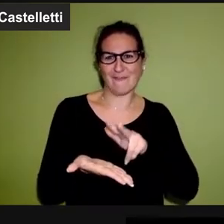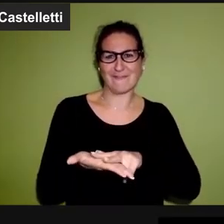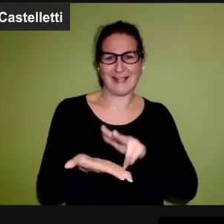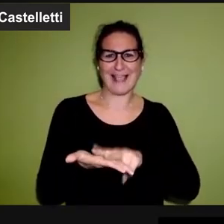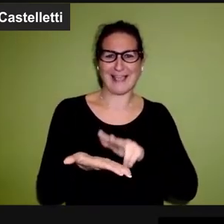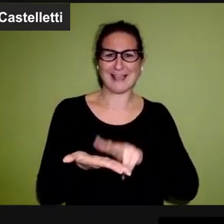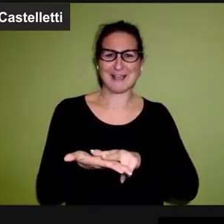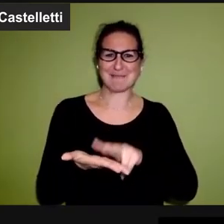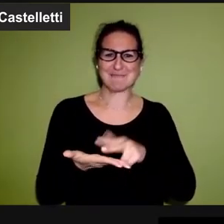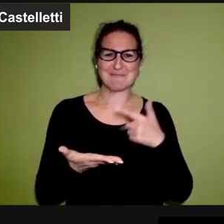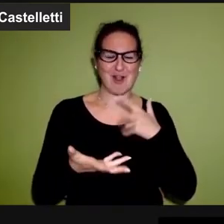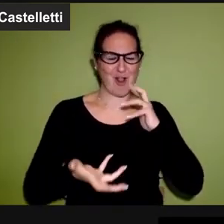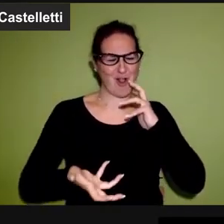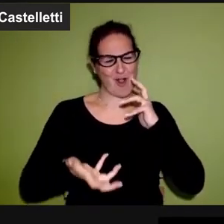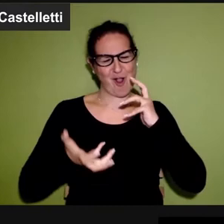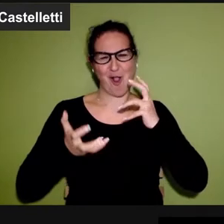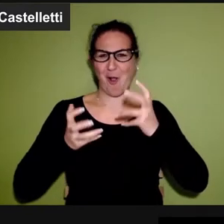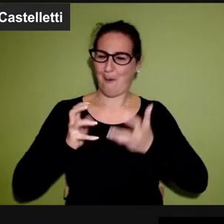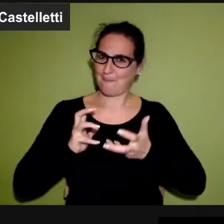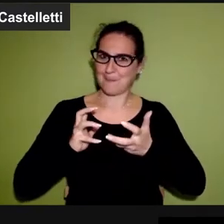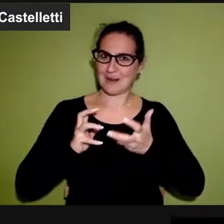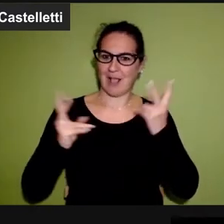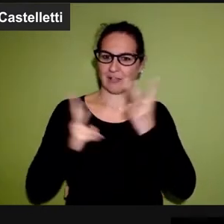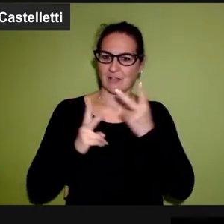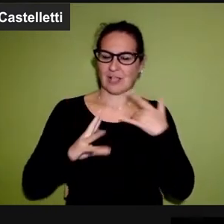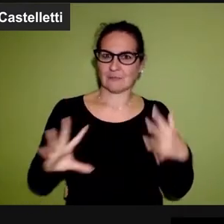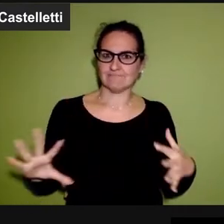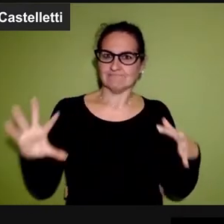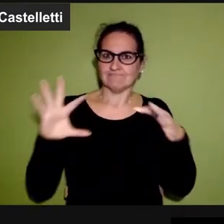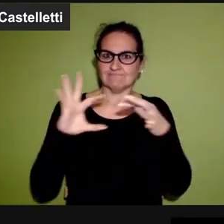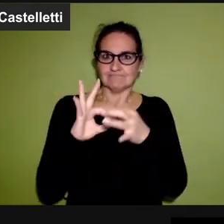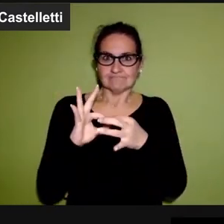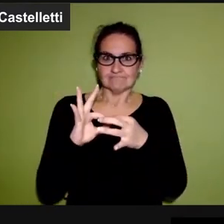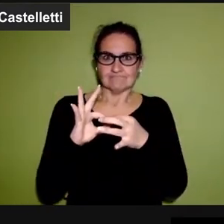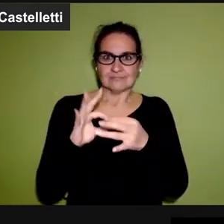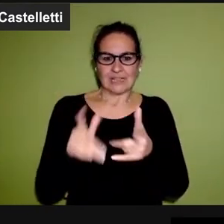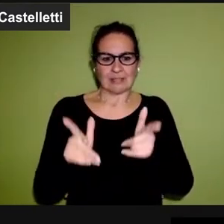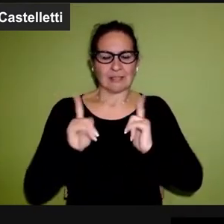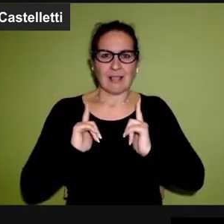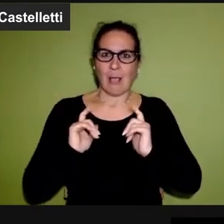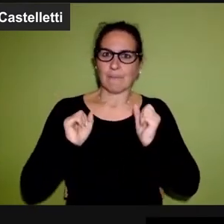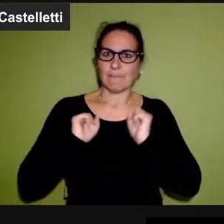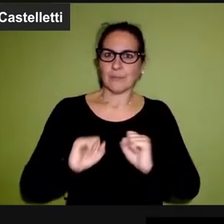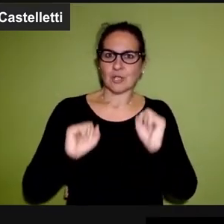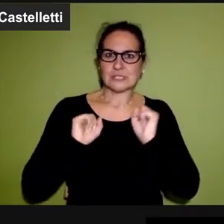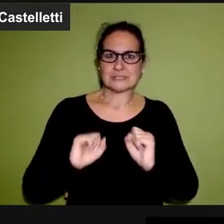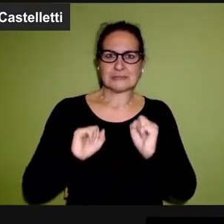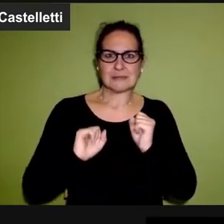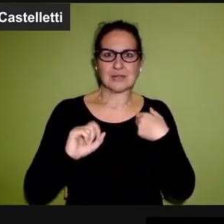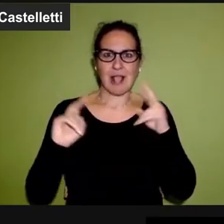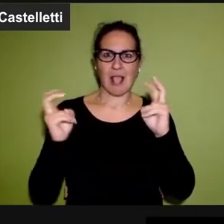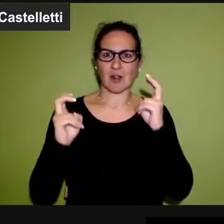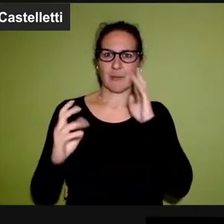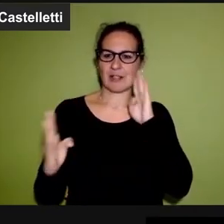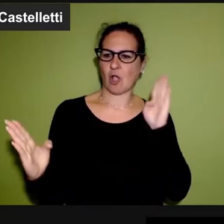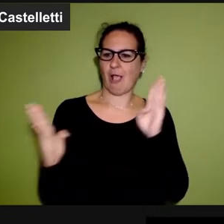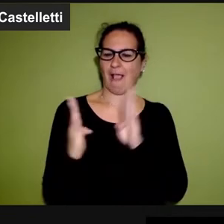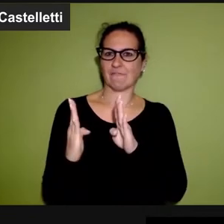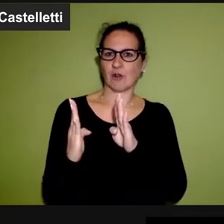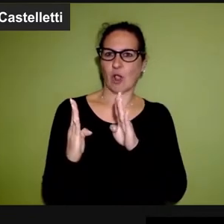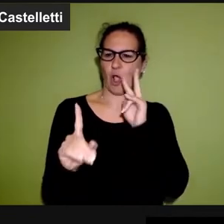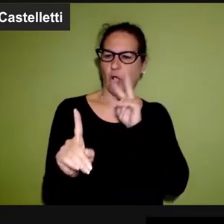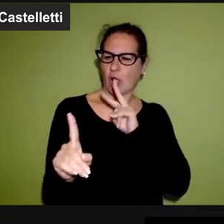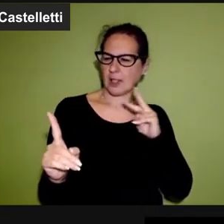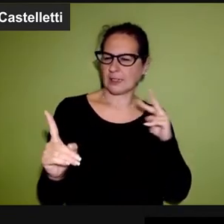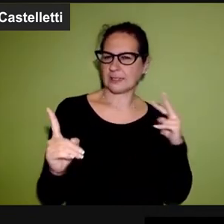a oggi posso confermare che è stato complicato trovare un connubio che mi ci permettesse di affrontare l